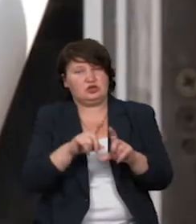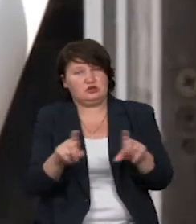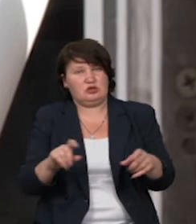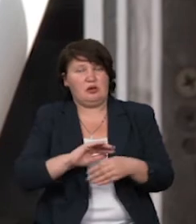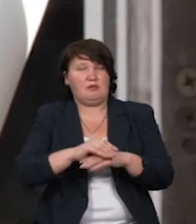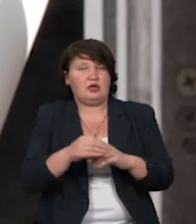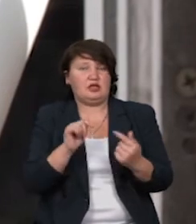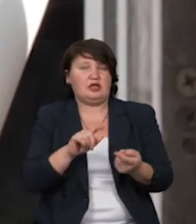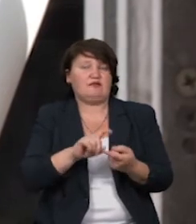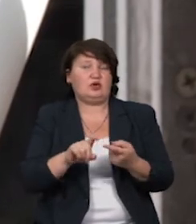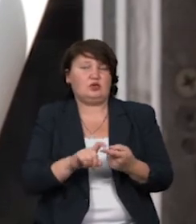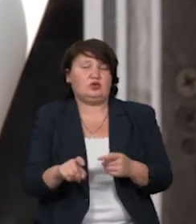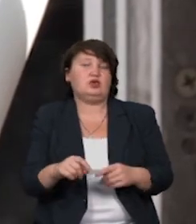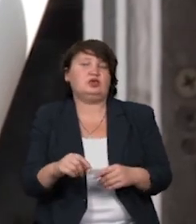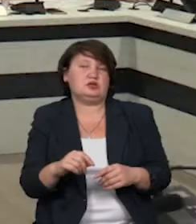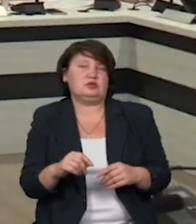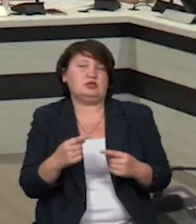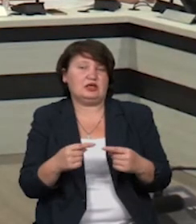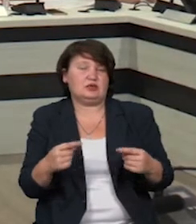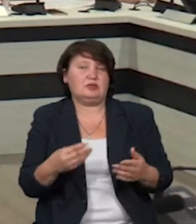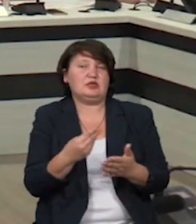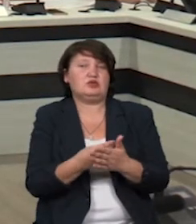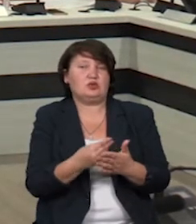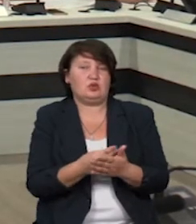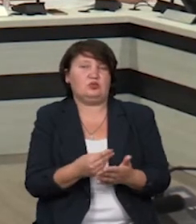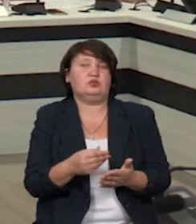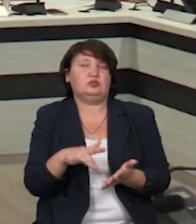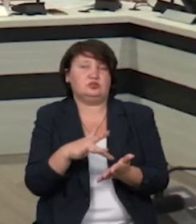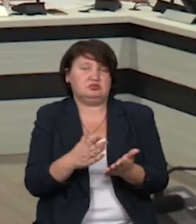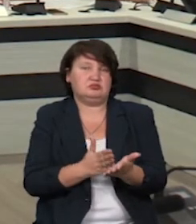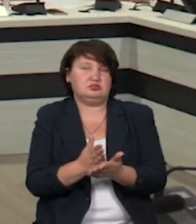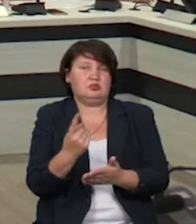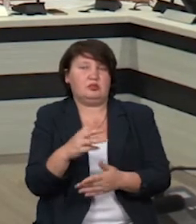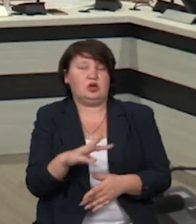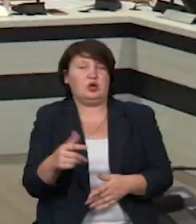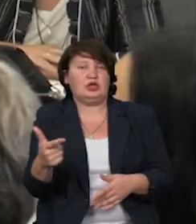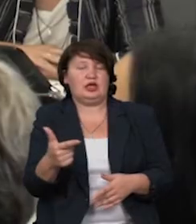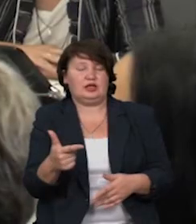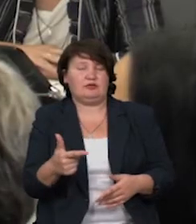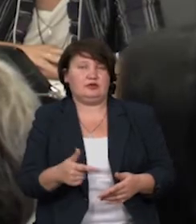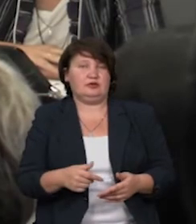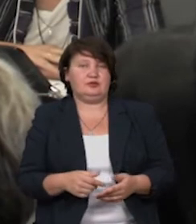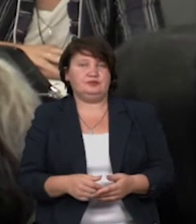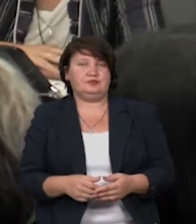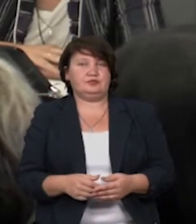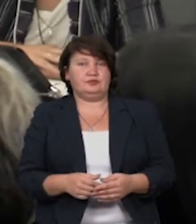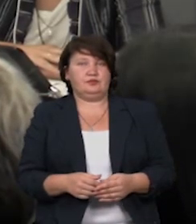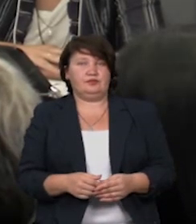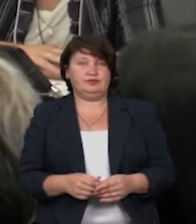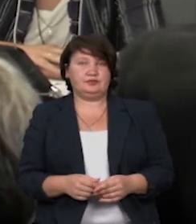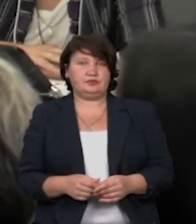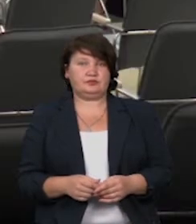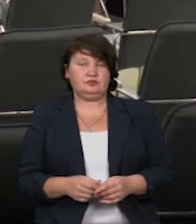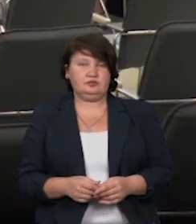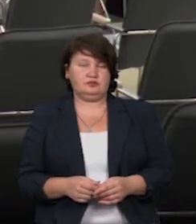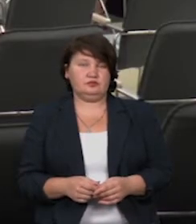дезінфікуючими засобами з міського бюджету спрямують майже мільйон гривень. Олександра Берчак, Дмитро Самарський. Новини